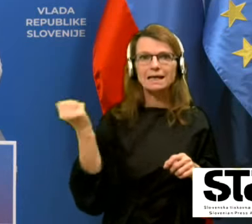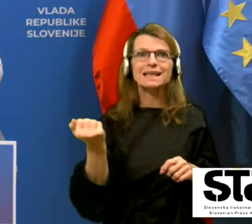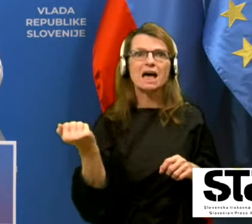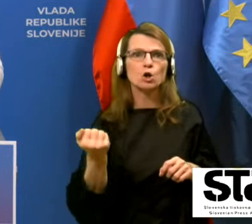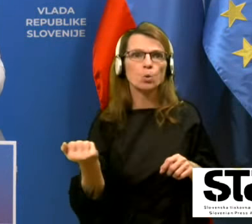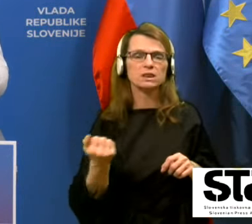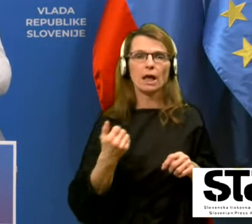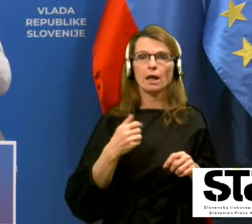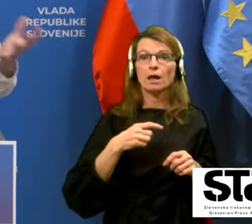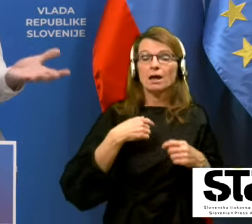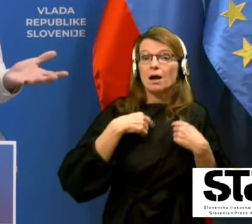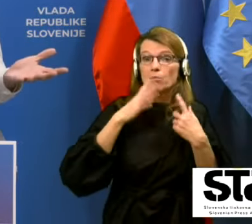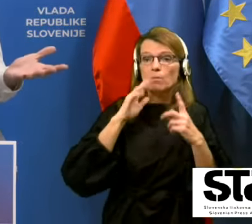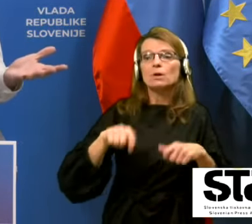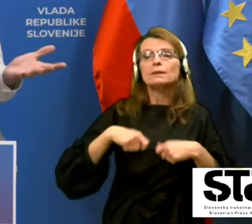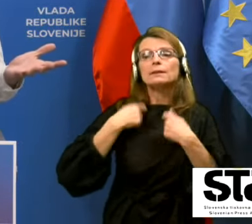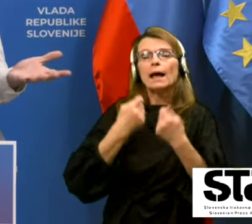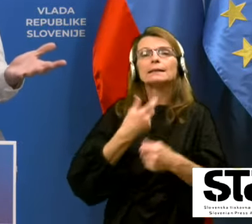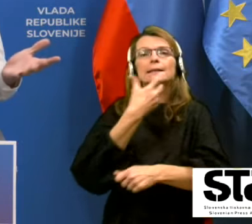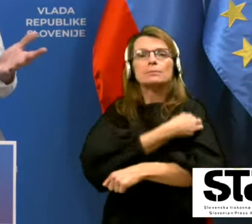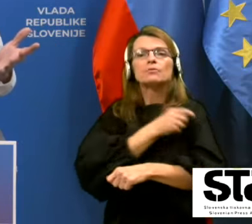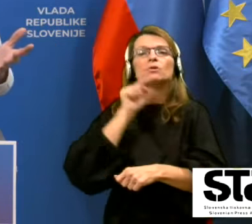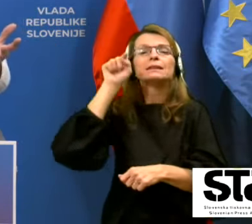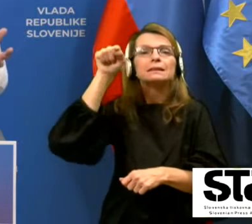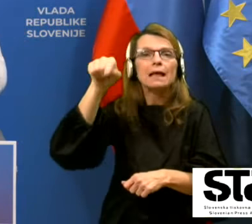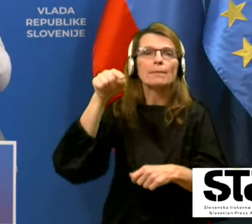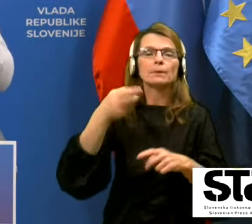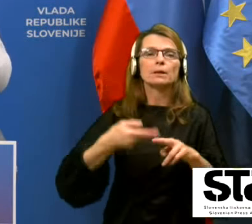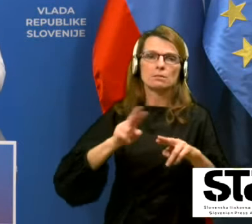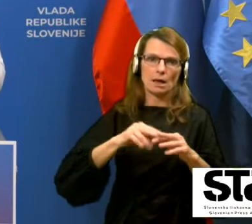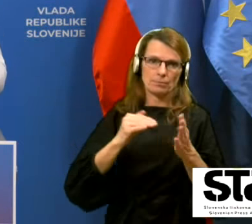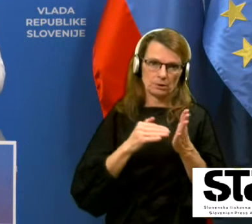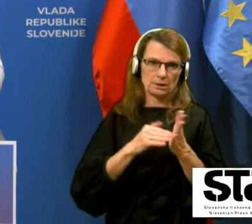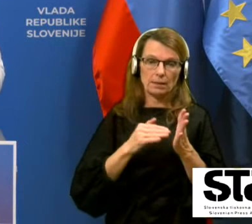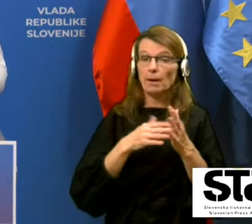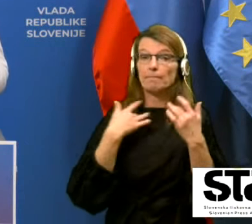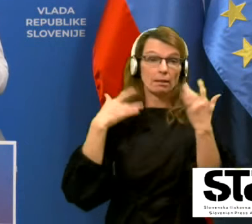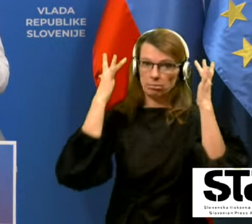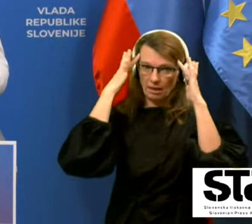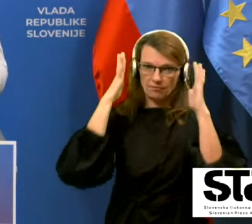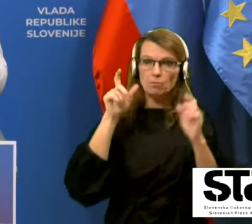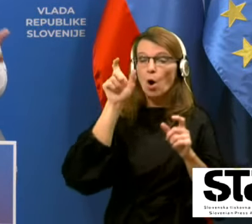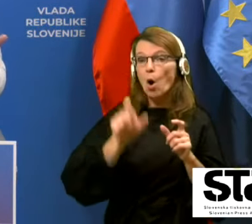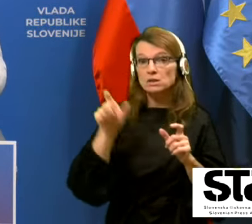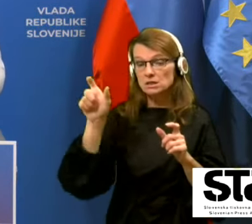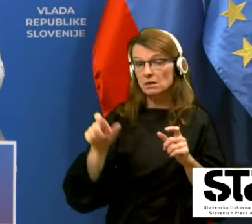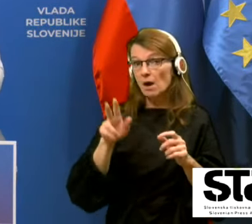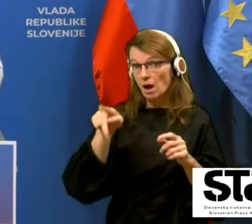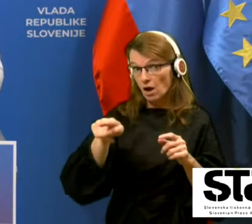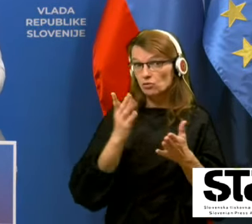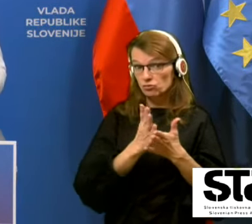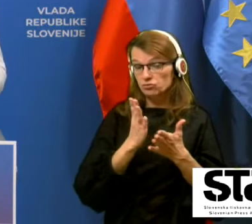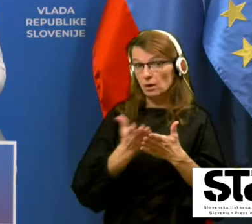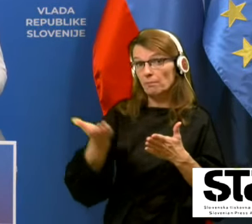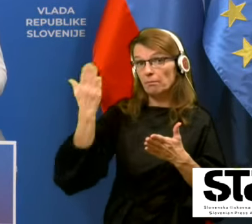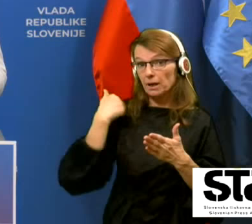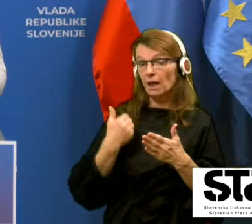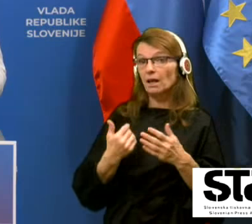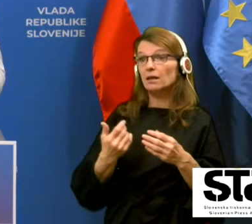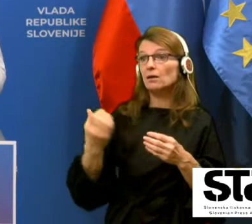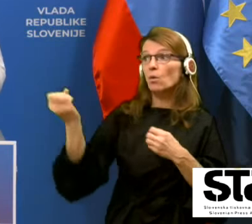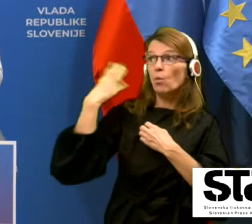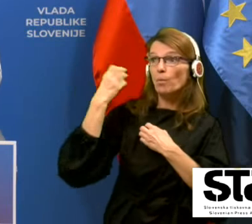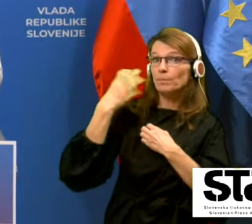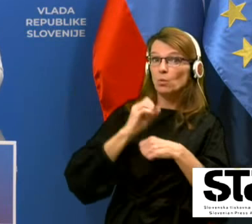najbolj, tisto seba ne vemo, če je bila izpostavljena ali ne. Ampak gre v DSO. Pomeni, da če je bila mogoče preizpostavljena in preden bo